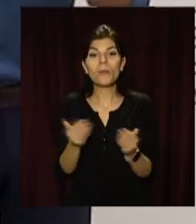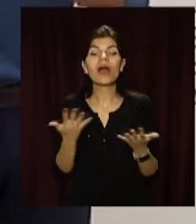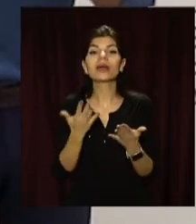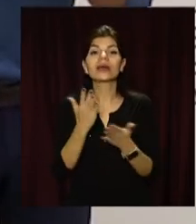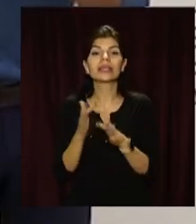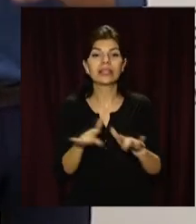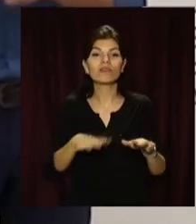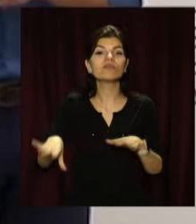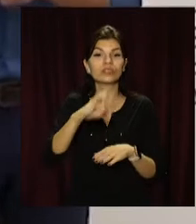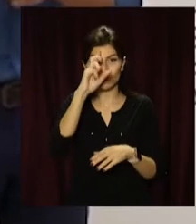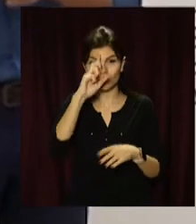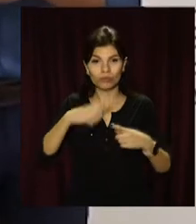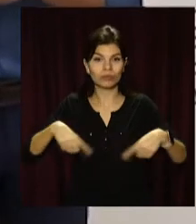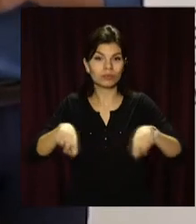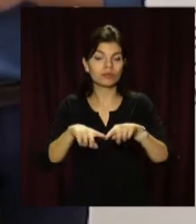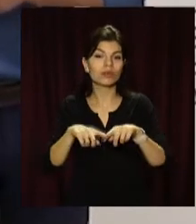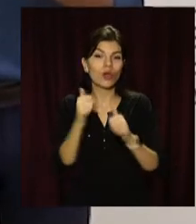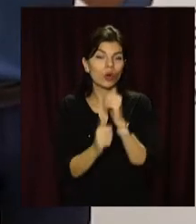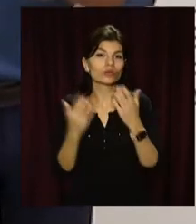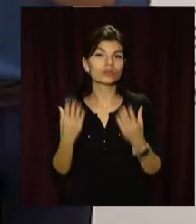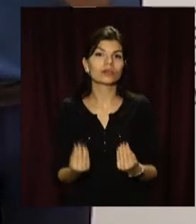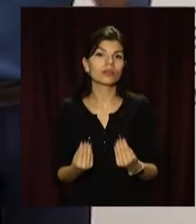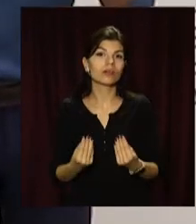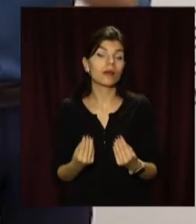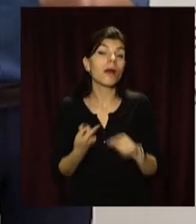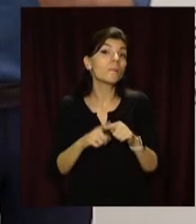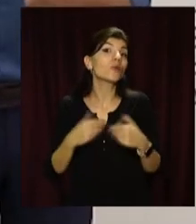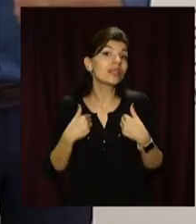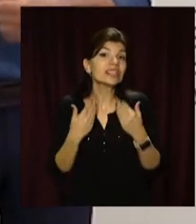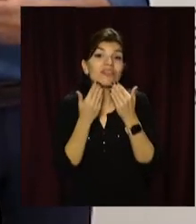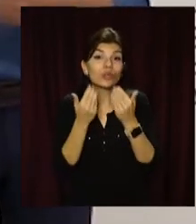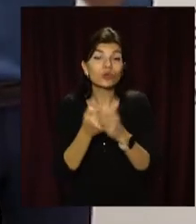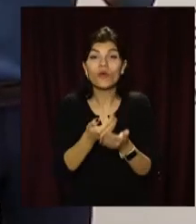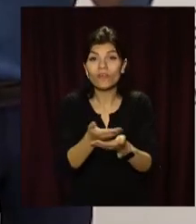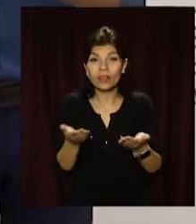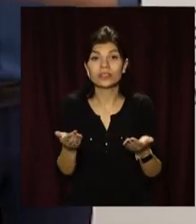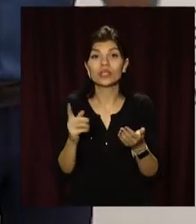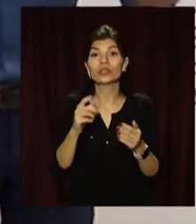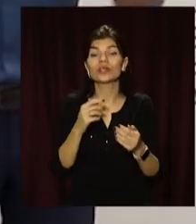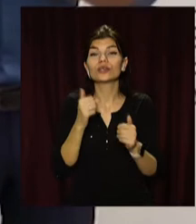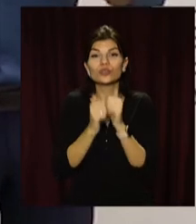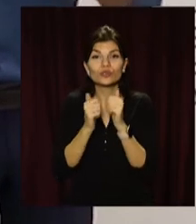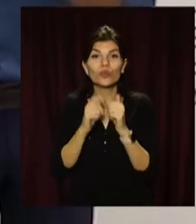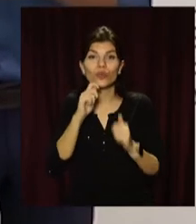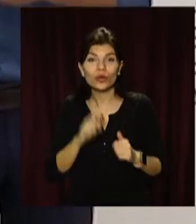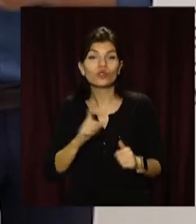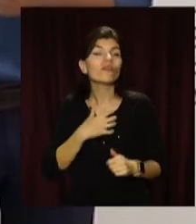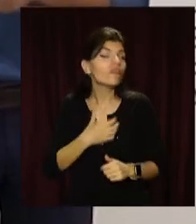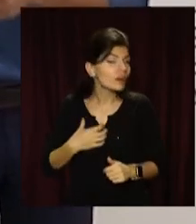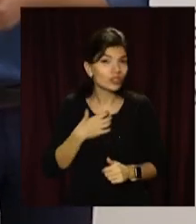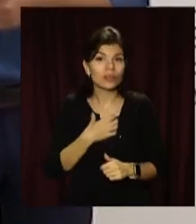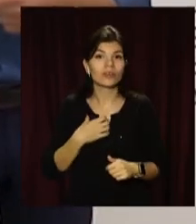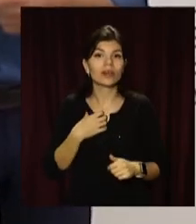які діють на території всієї країни протягом кожного дня. Тому я звертаюся до вас, шановні українці, що дуже